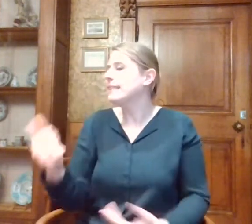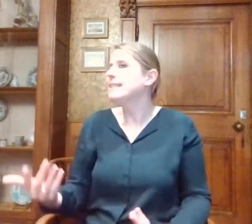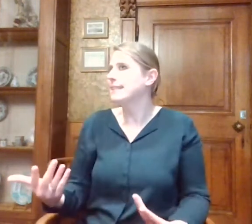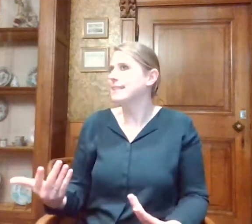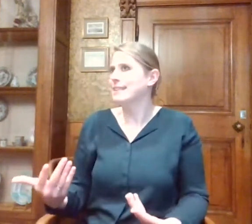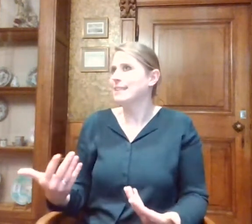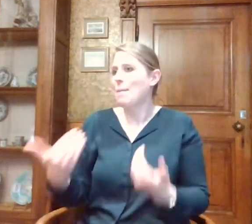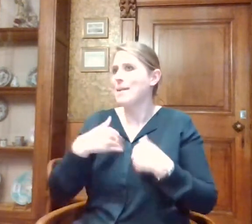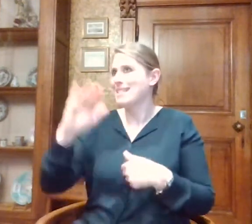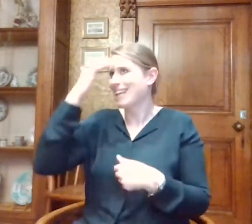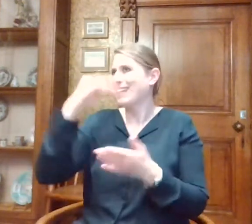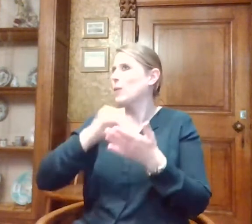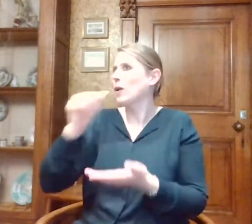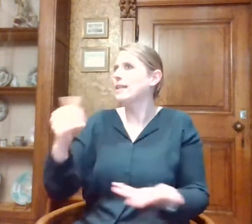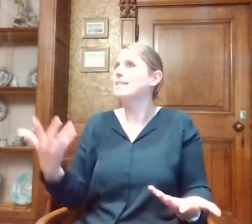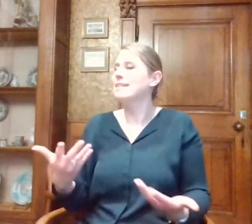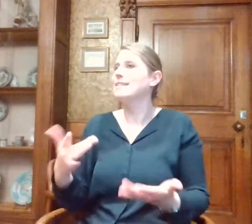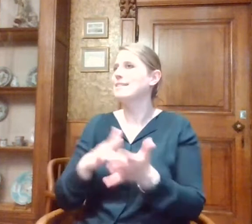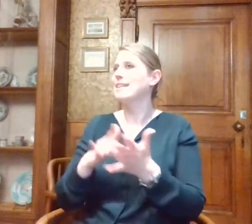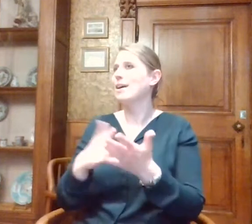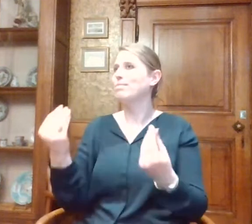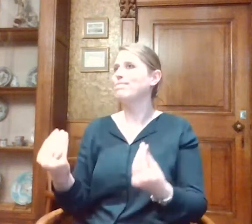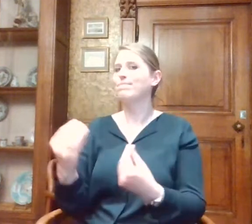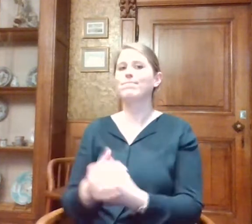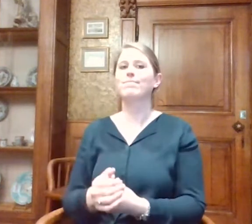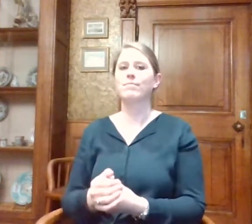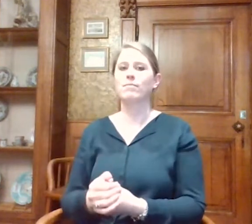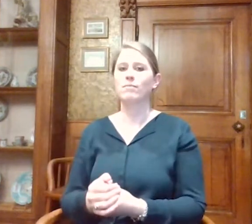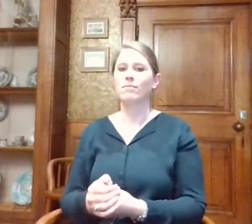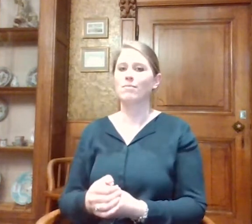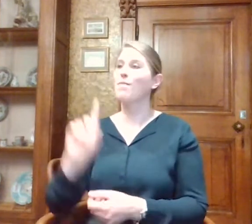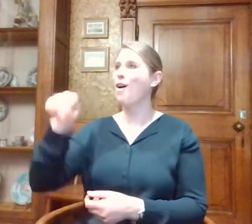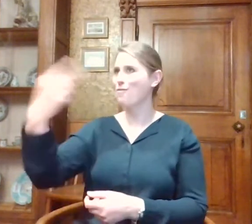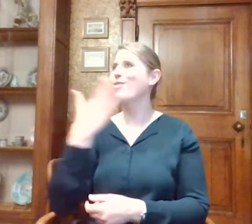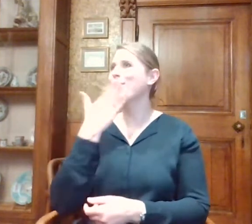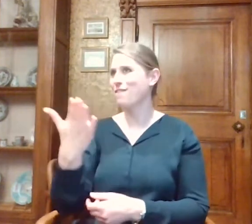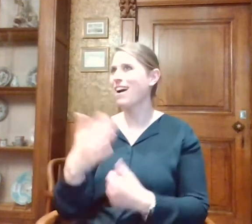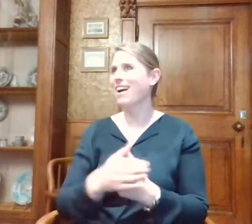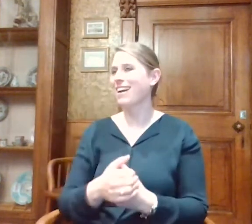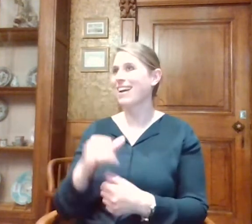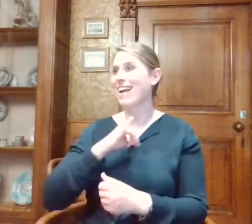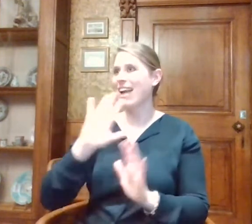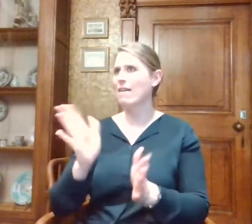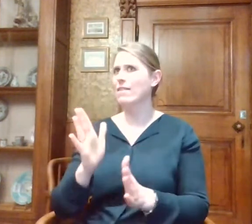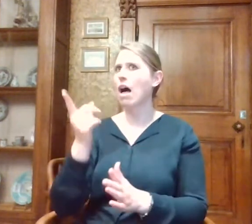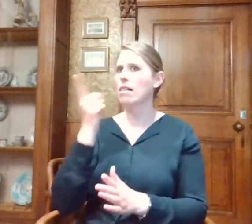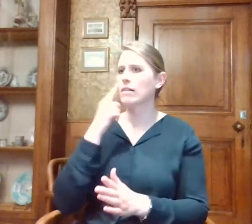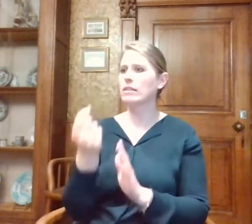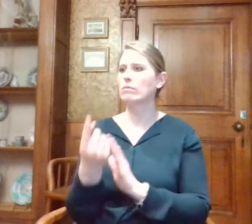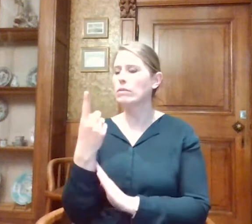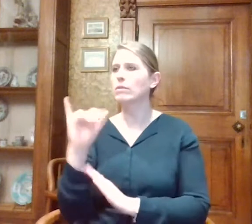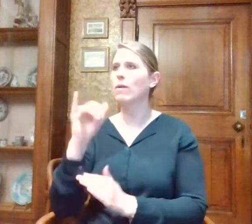Lief? Dat het nog niet bekend is. Ja. Nou ja, mijn volgende vraag ging zijn... Hebben jullie al valkuilen ontdekt